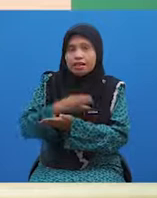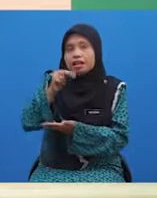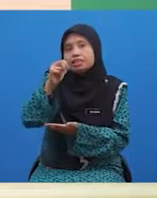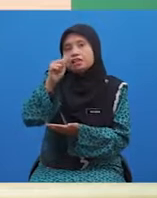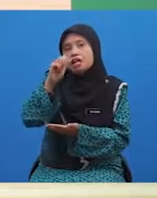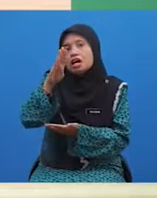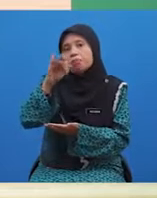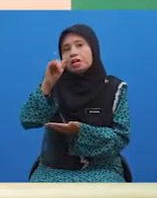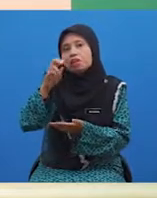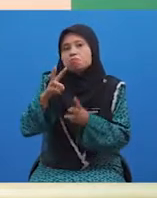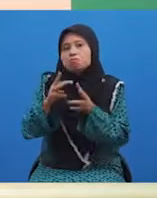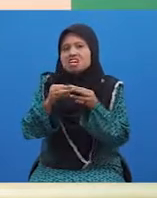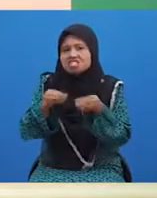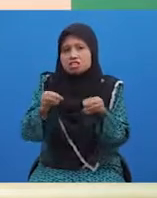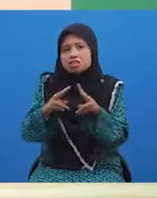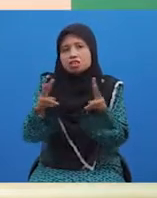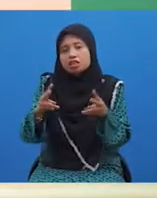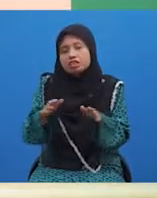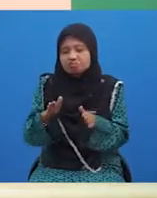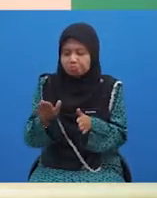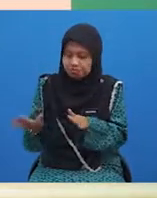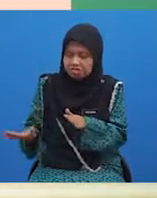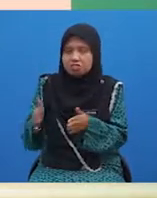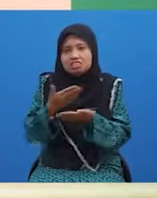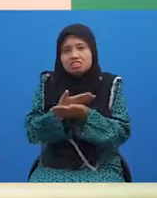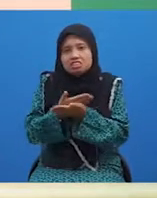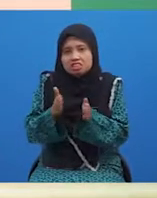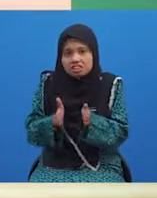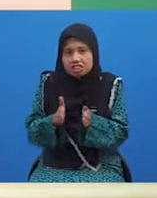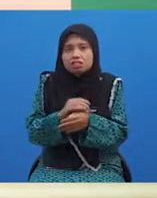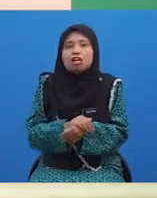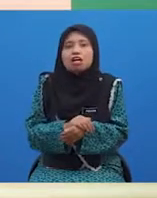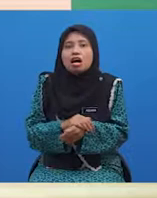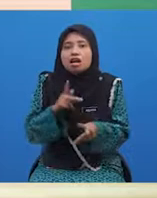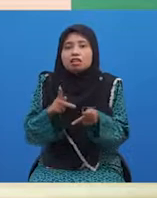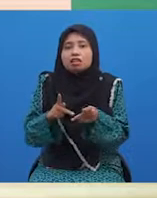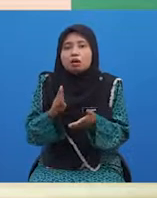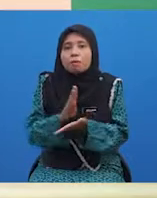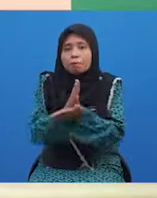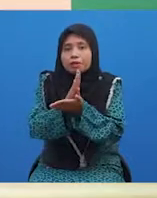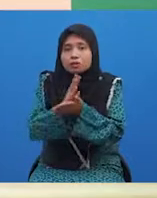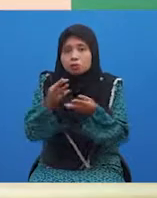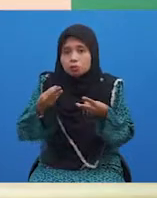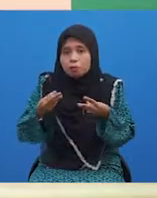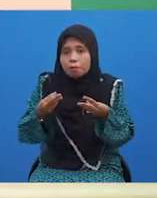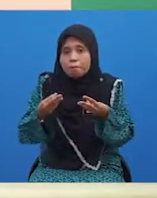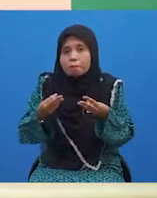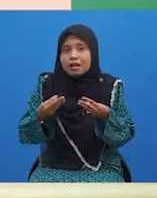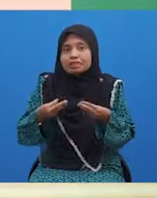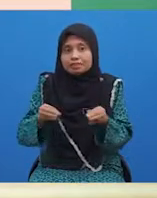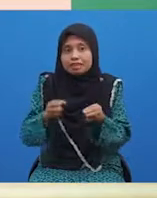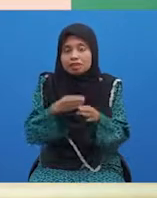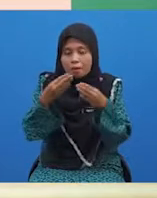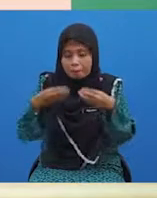sangat kecil. Formulanya ialah kata bantu masih diikuti kata penguat